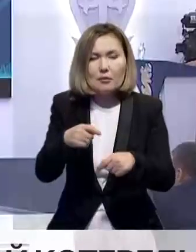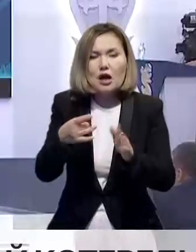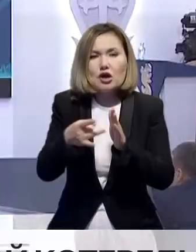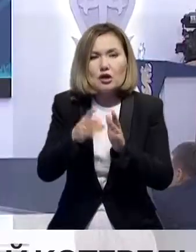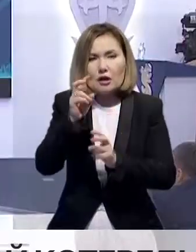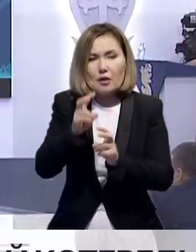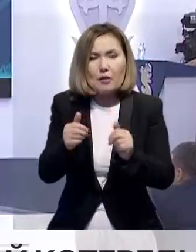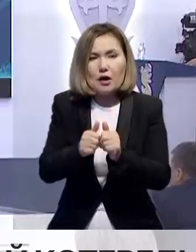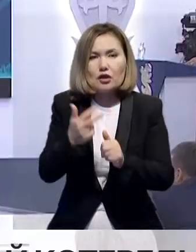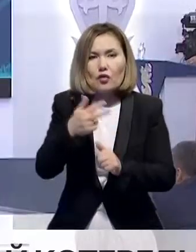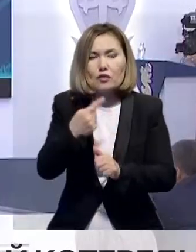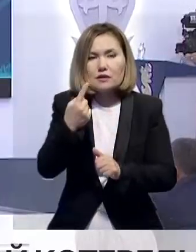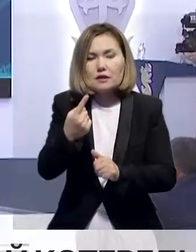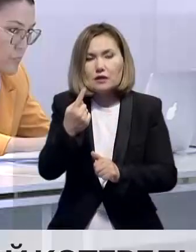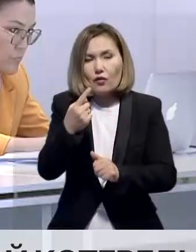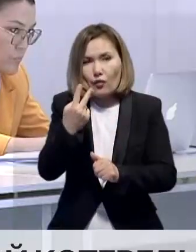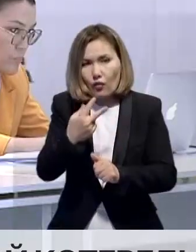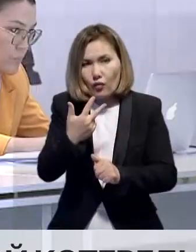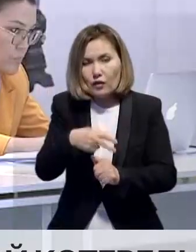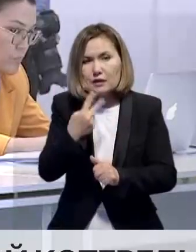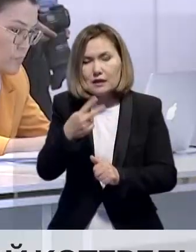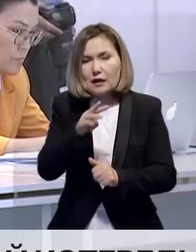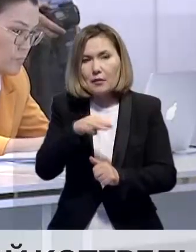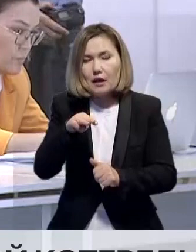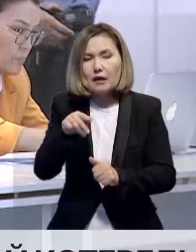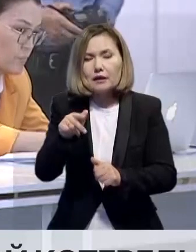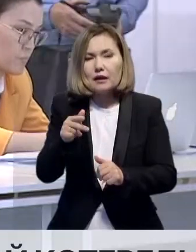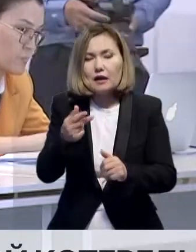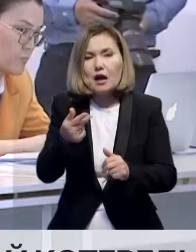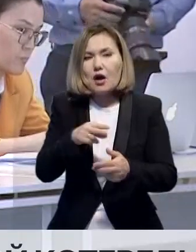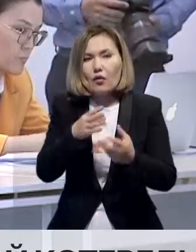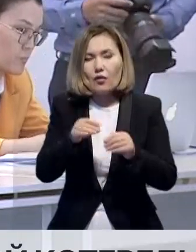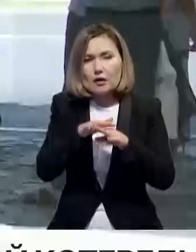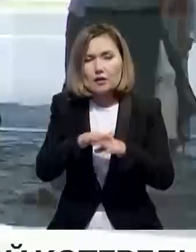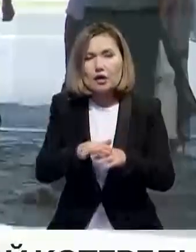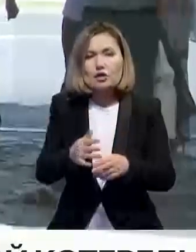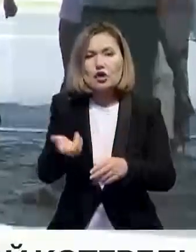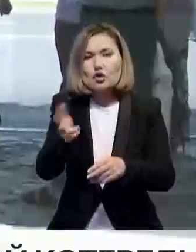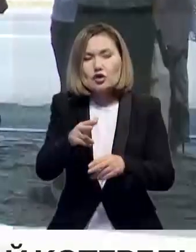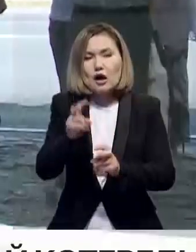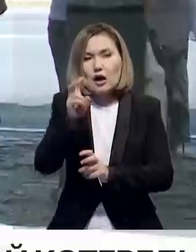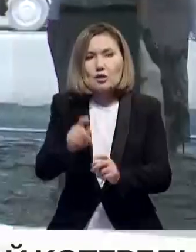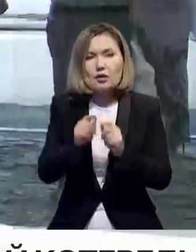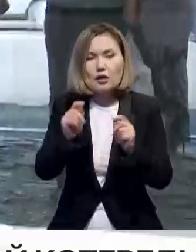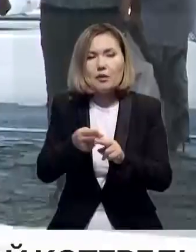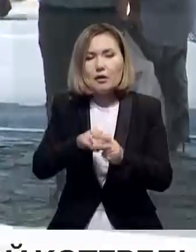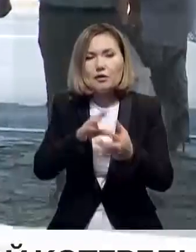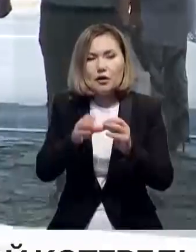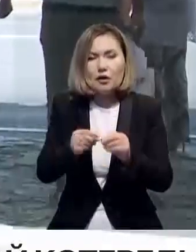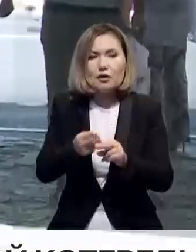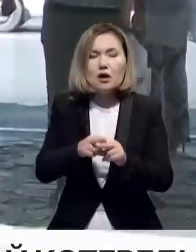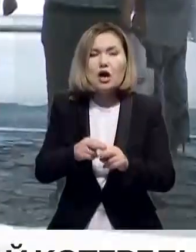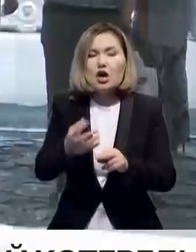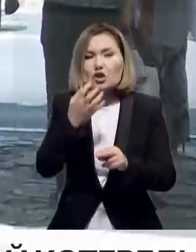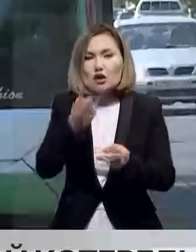зауытының жанынан 32 миллиард 800 миллион тенгені құрайтын 3 леспе кәсібөрін ашылады. Облыста 240 мегаваттық